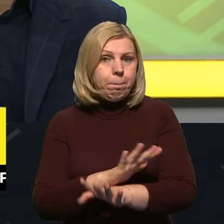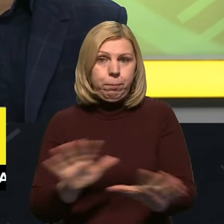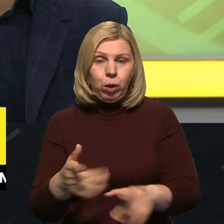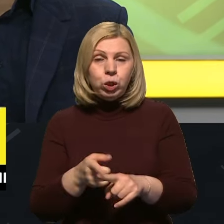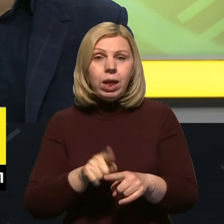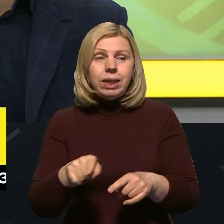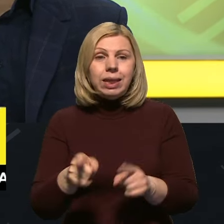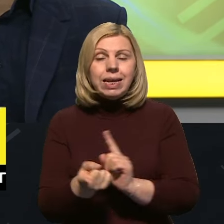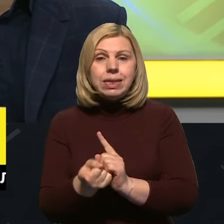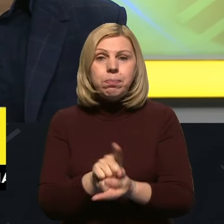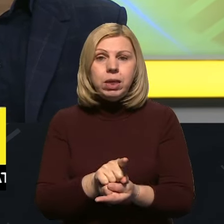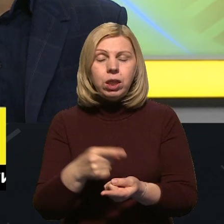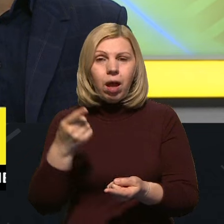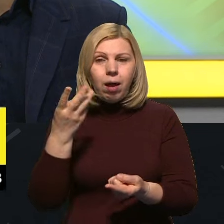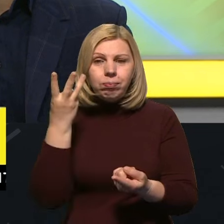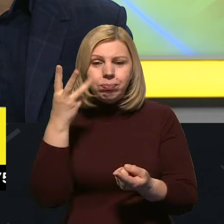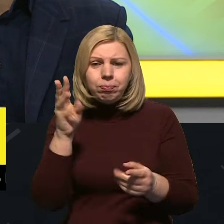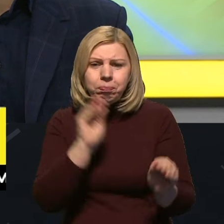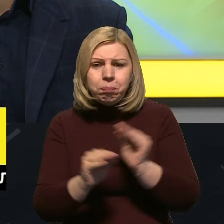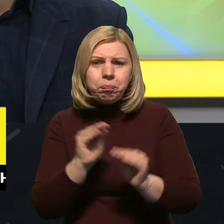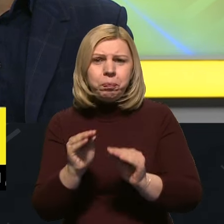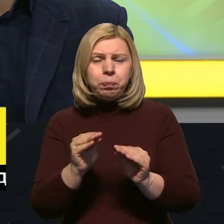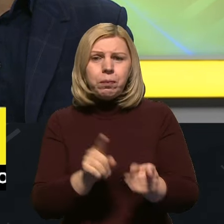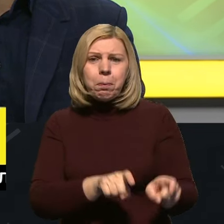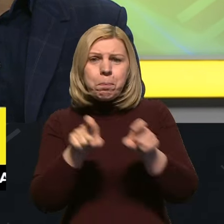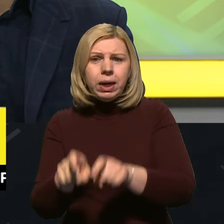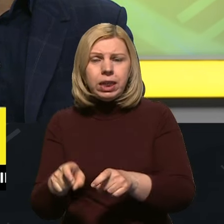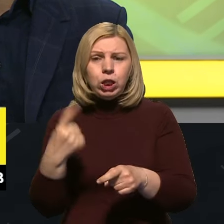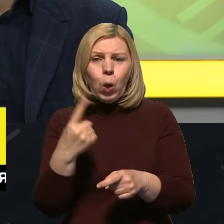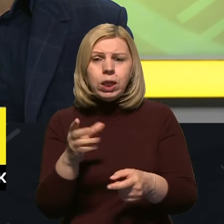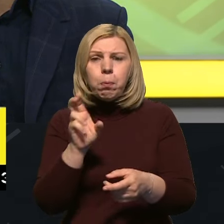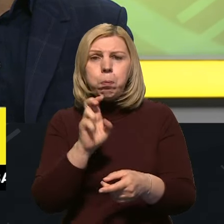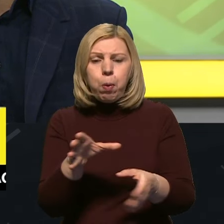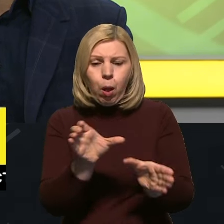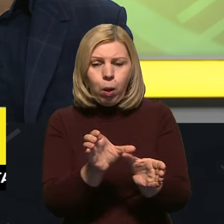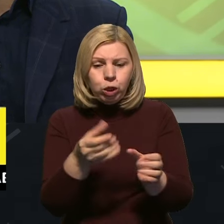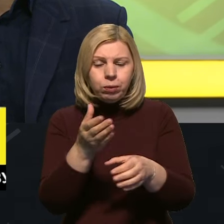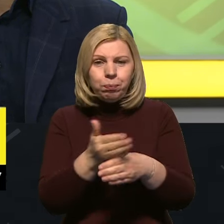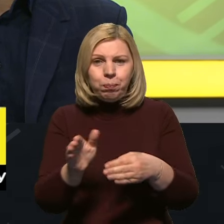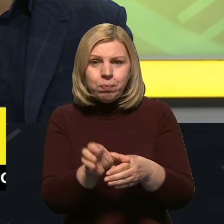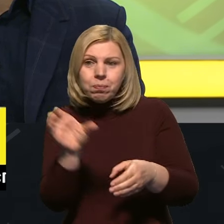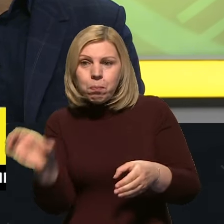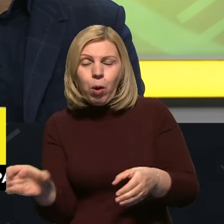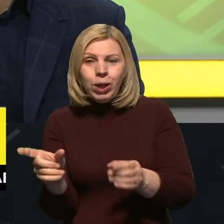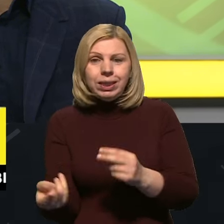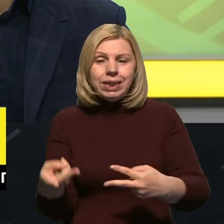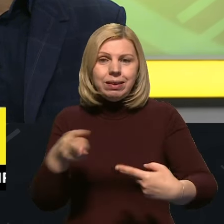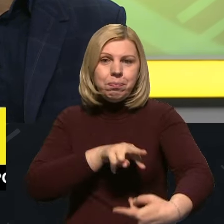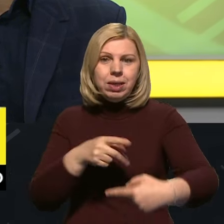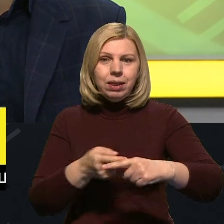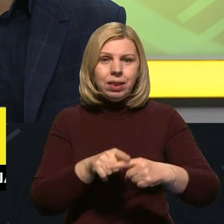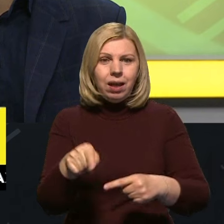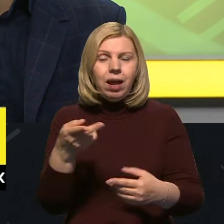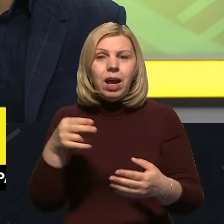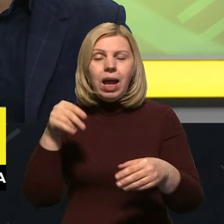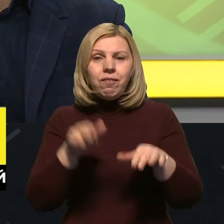Буквально зміна умовної перенести в один блок для того, щоб щось там вивільнити в простір. Це зміна певної центровки мас,